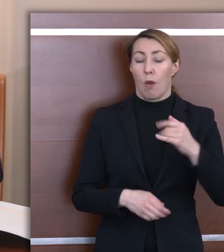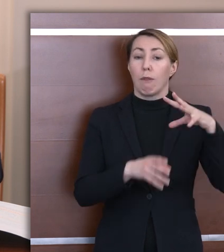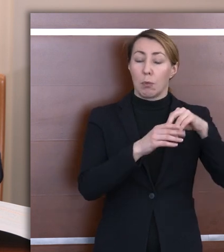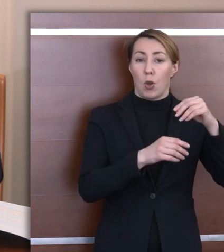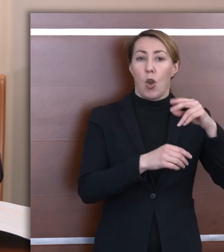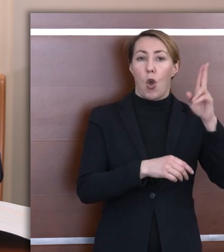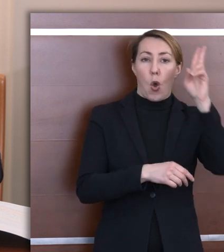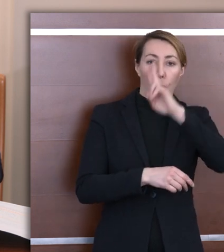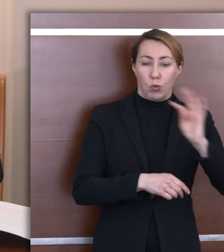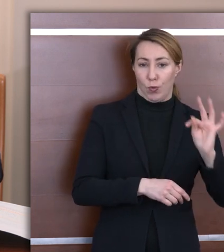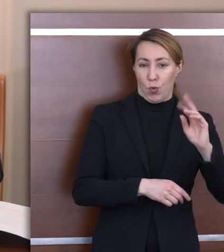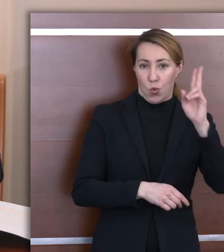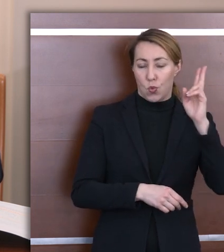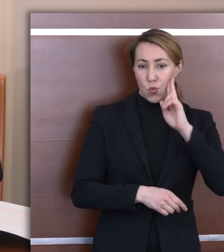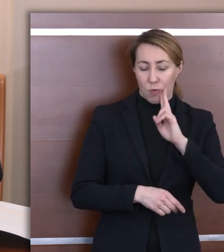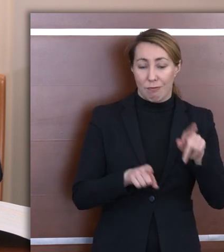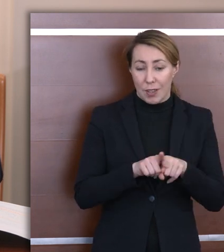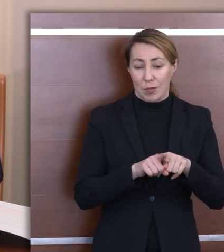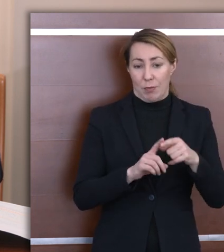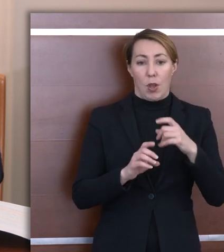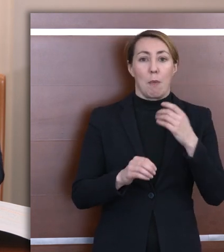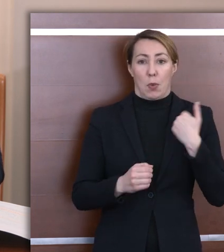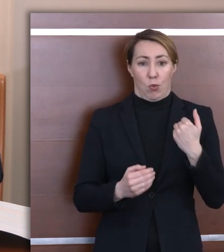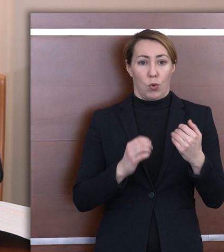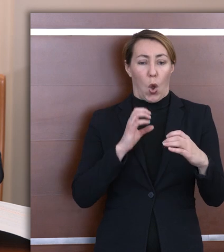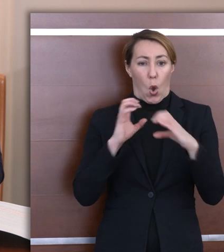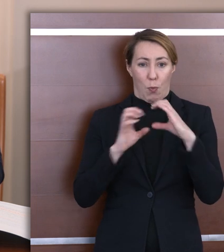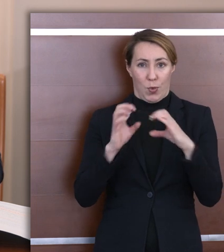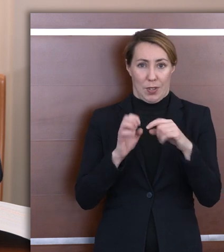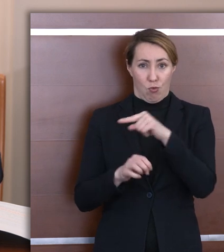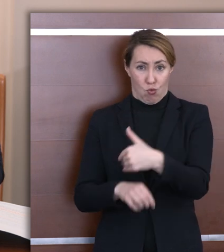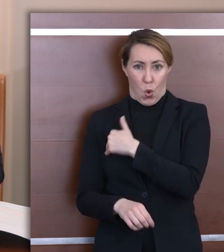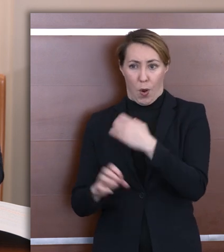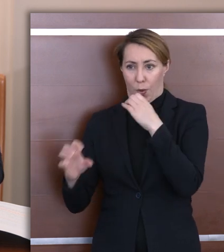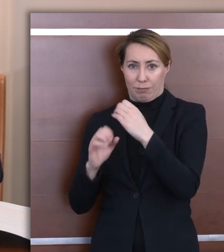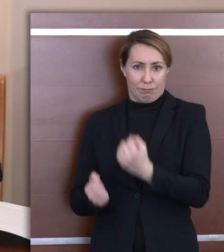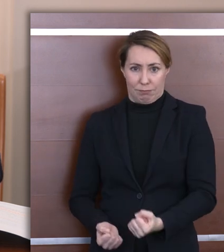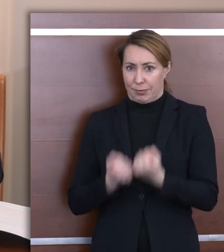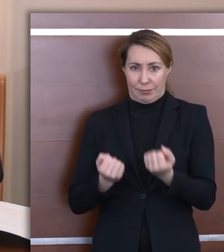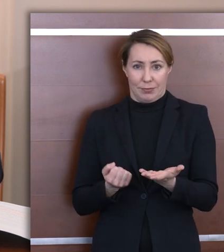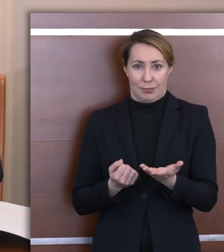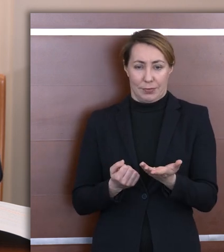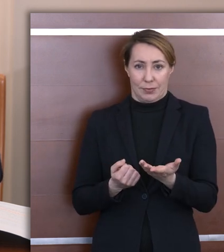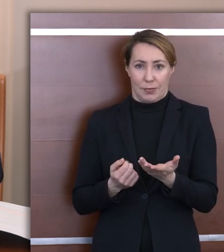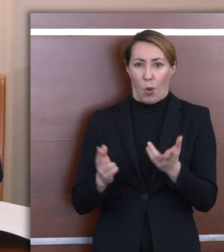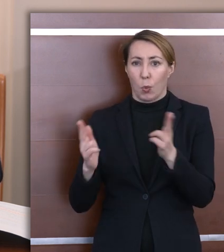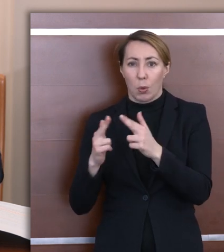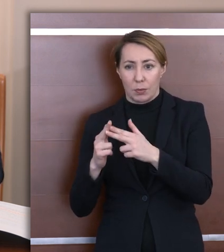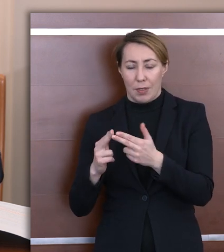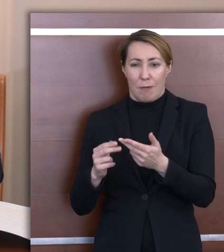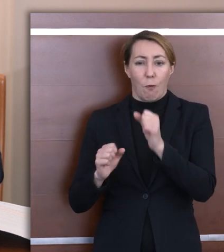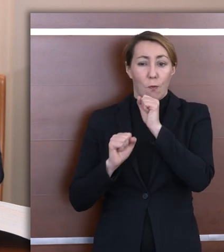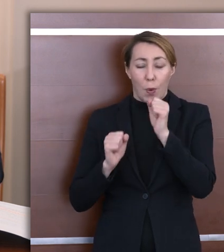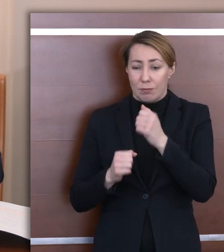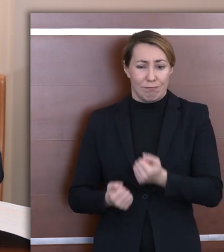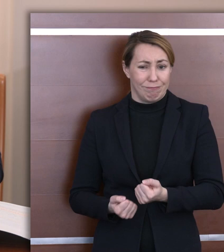rodziców, którzy mieli trudności, proszę sobie wyobrazić, skomunikowanie się komunikacyjne ze szkołą. Nie szło nawiązać na tyle dobrego